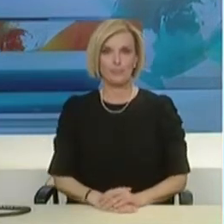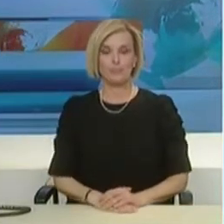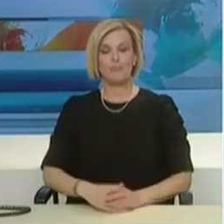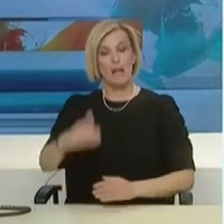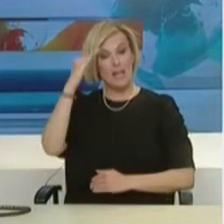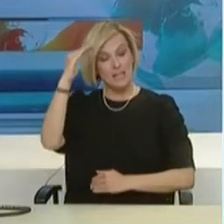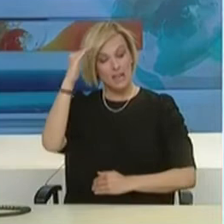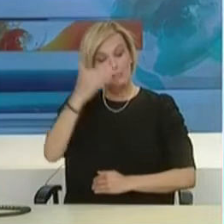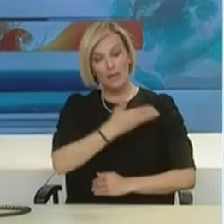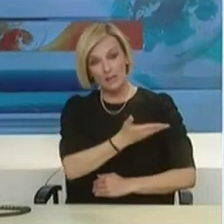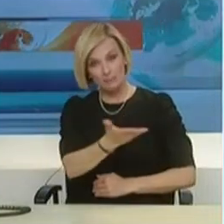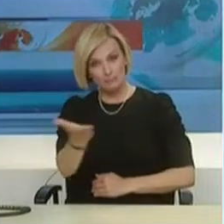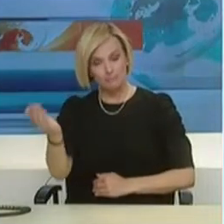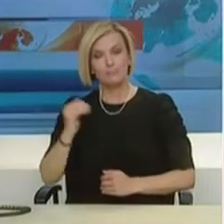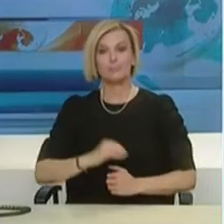Καλησπέρα σε όλους.